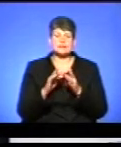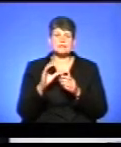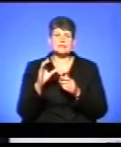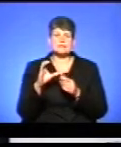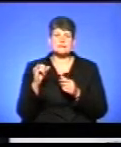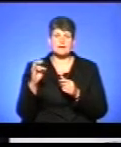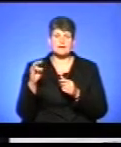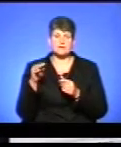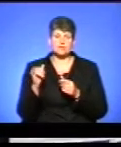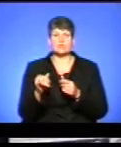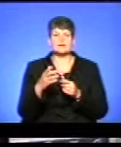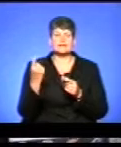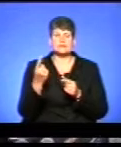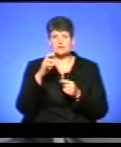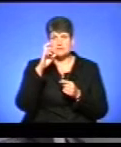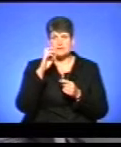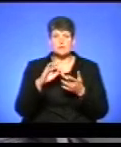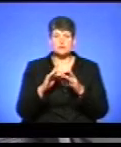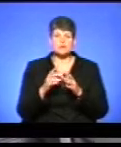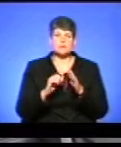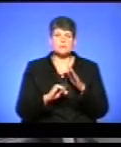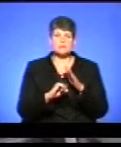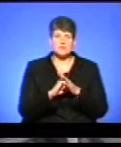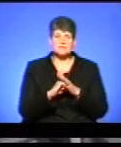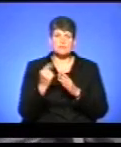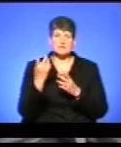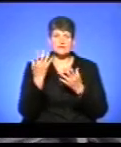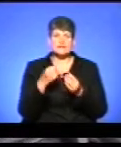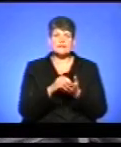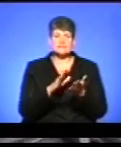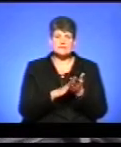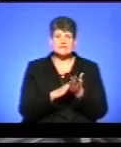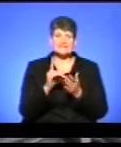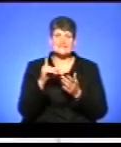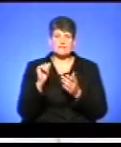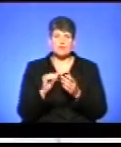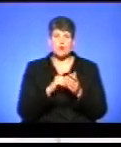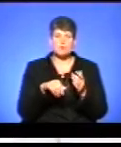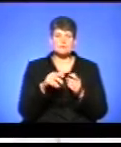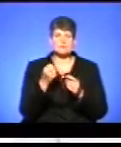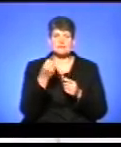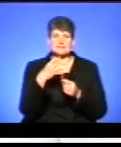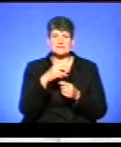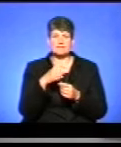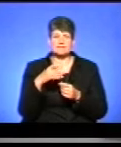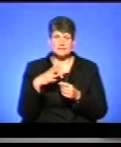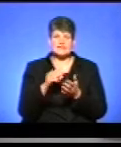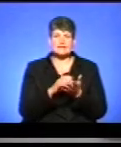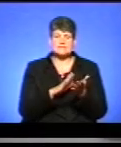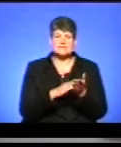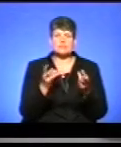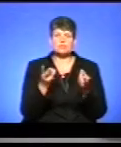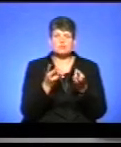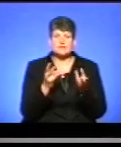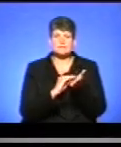державної електронної бази з питань освіти у перший день реєстрації Єва увійшла за 15 хвилин. Для реєстрації їй необхідно